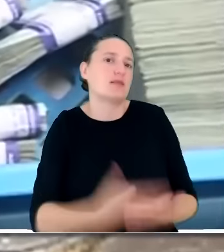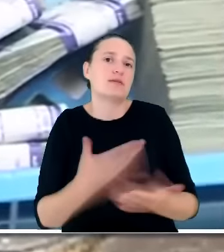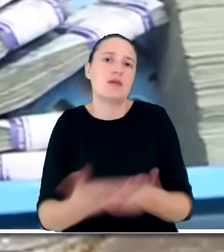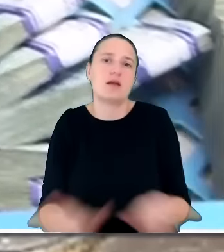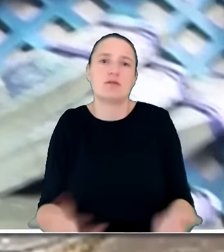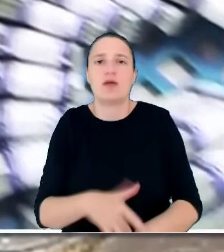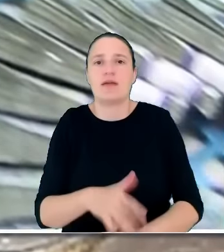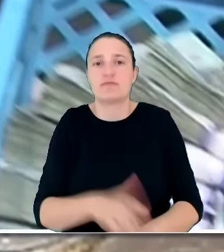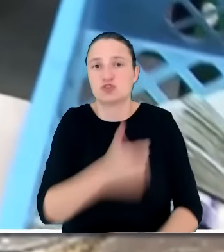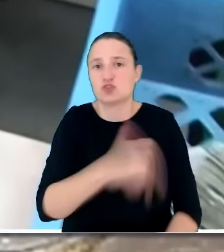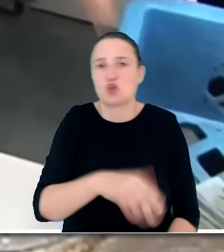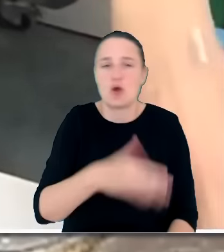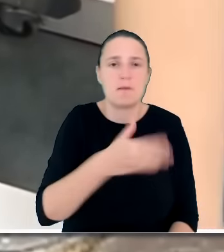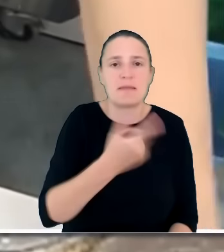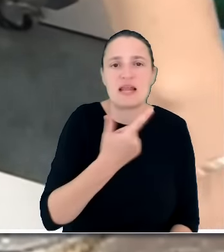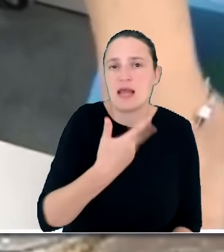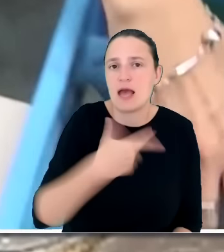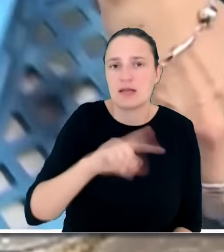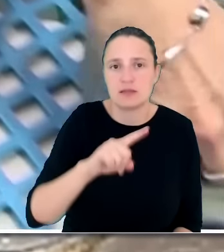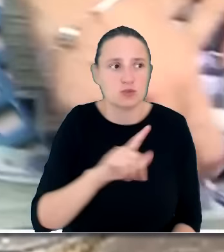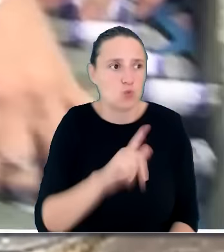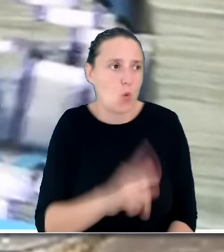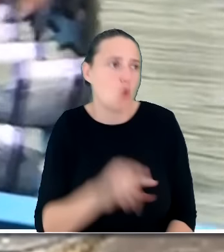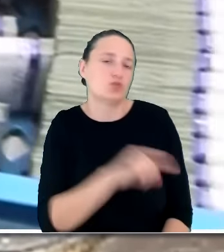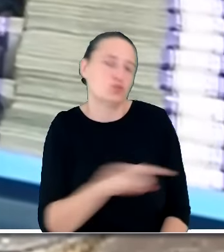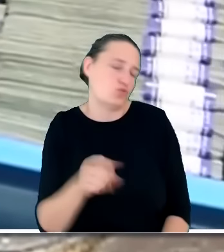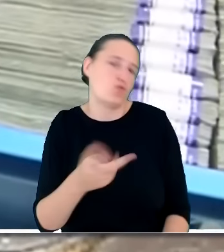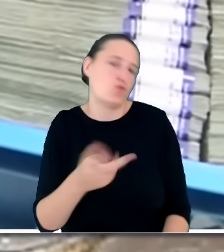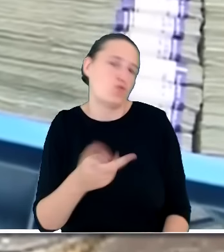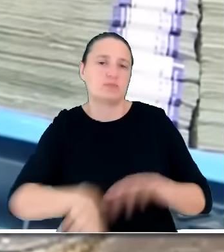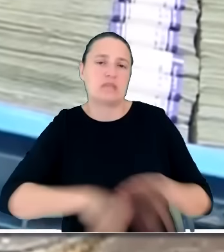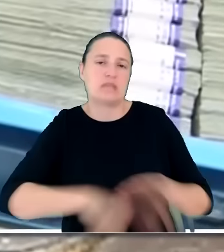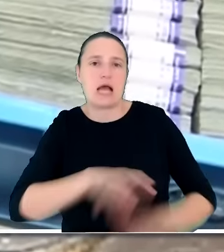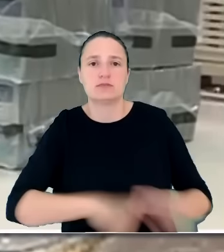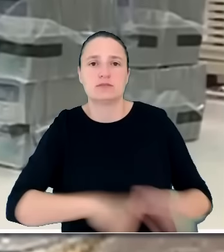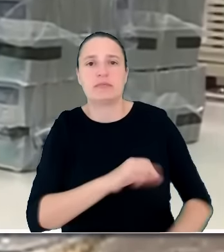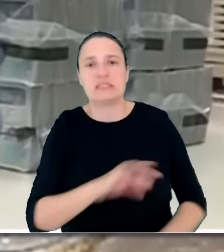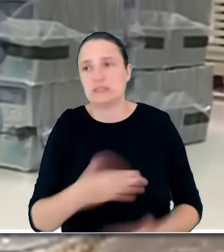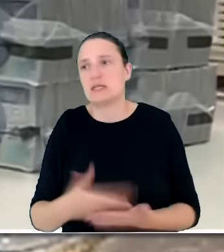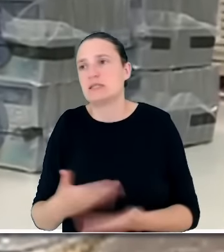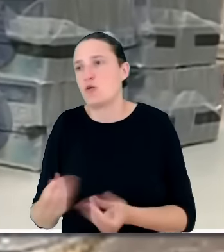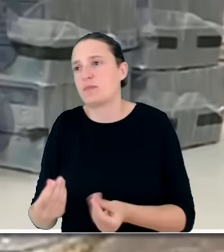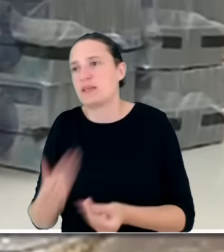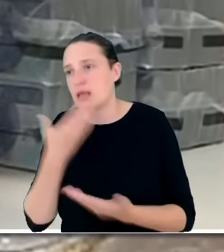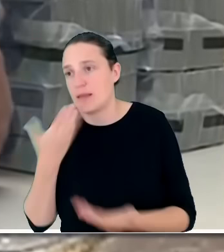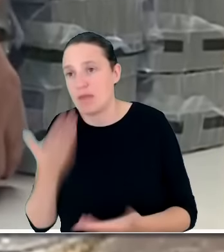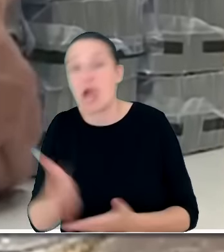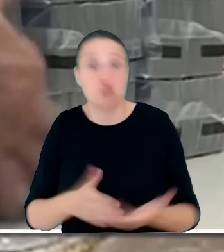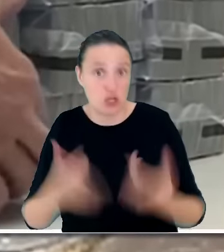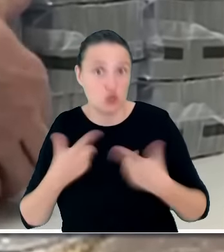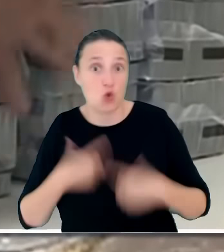złotych i do części elektoratu takie tłumaczenie trafia. Do części najtwardszego